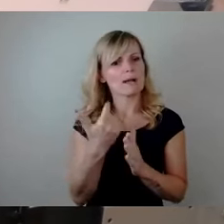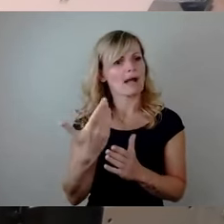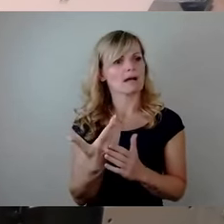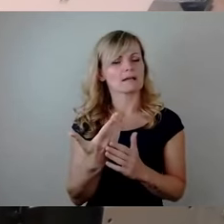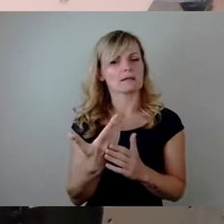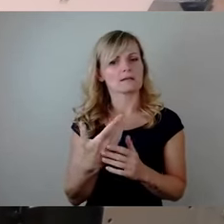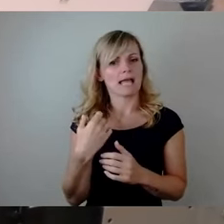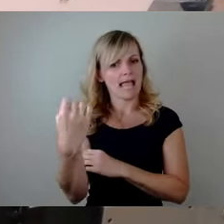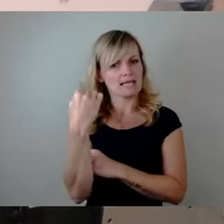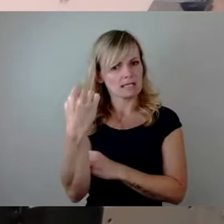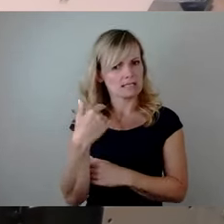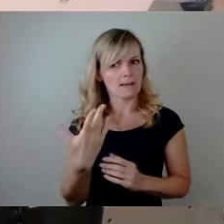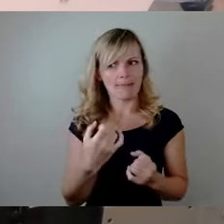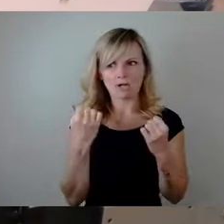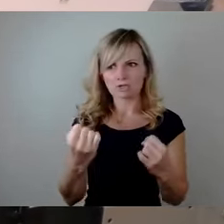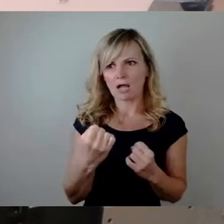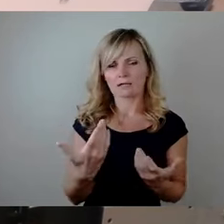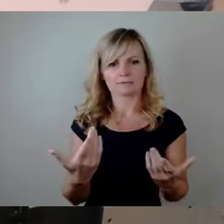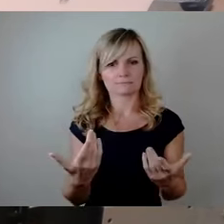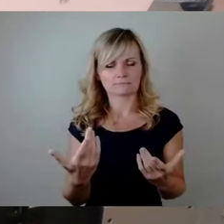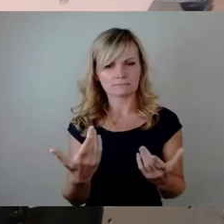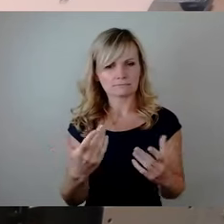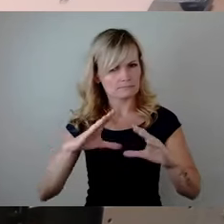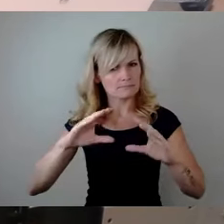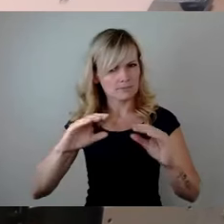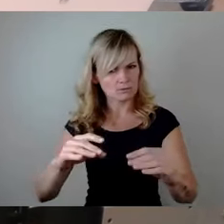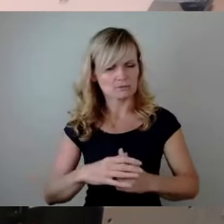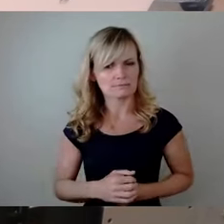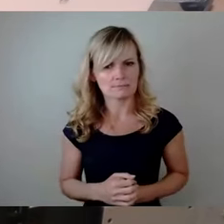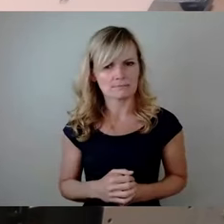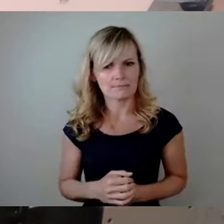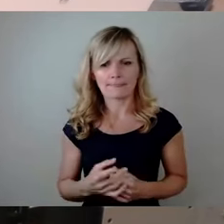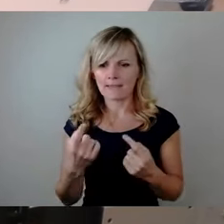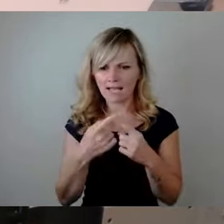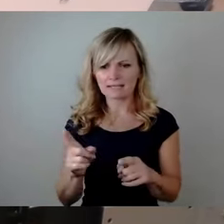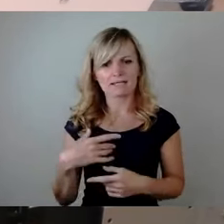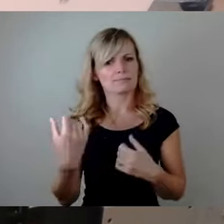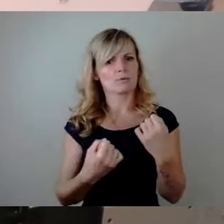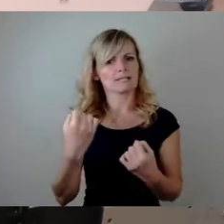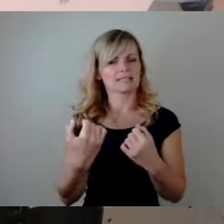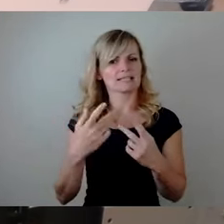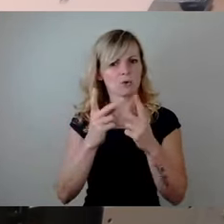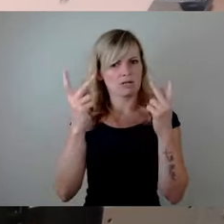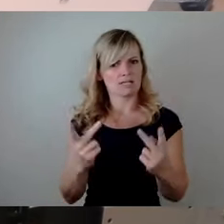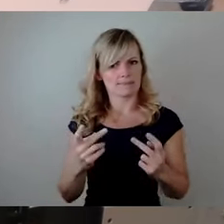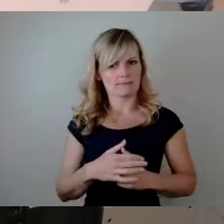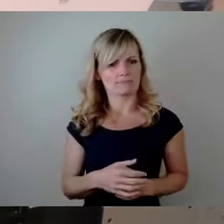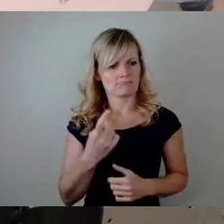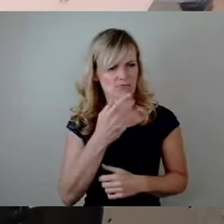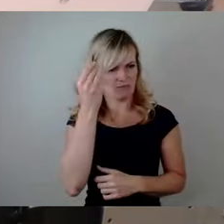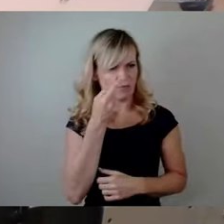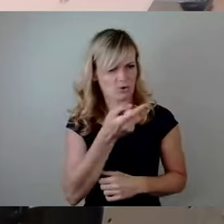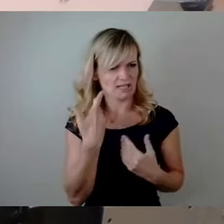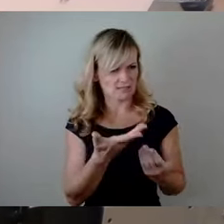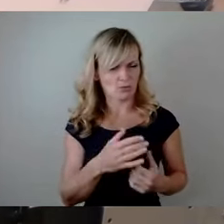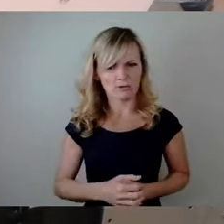viel, viel stärker nutzen. Wir wollen mit einem ganz anderen Mobilitätskonzept hierher kommen dann, als das, was Sie sich sozusagen hier vorstellen. Und wenn Sie